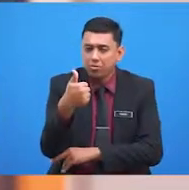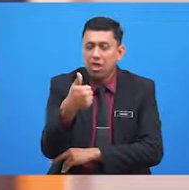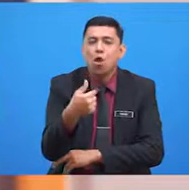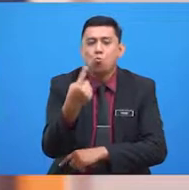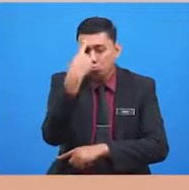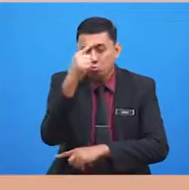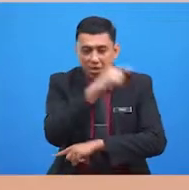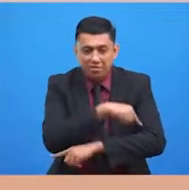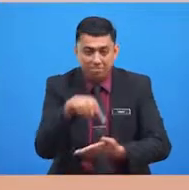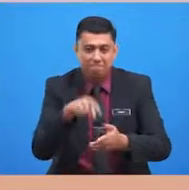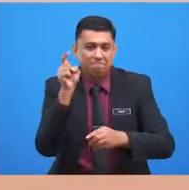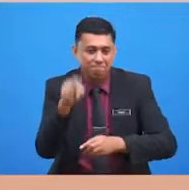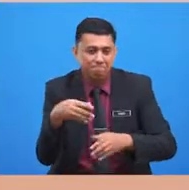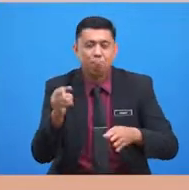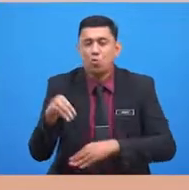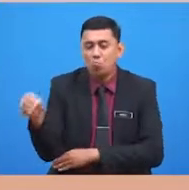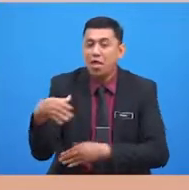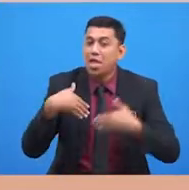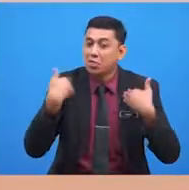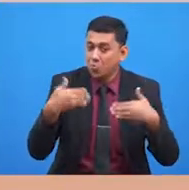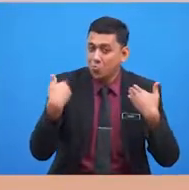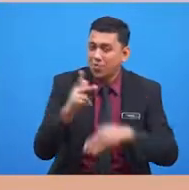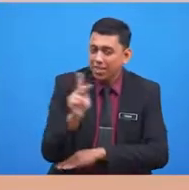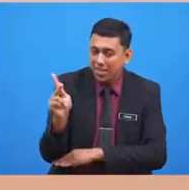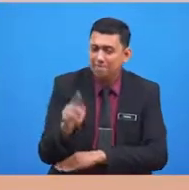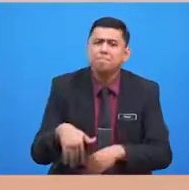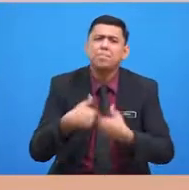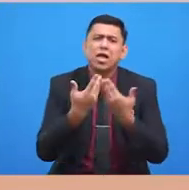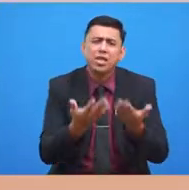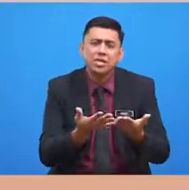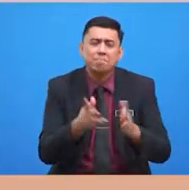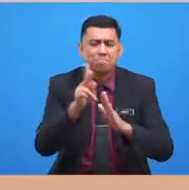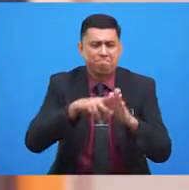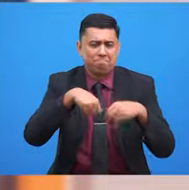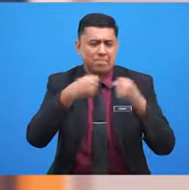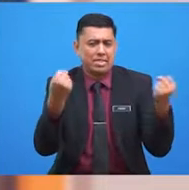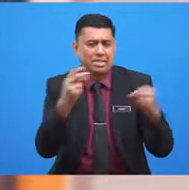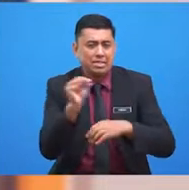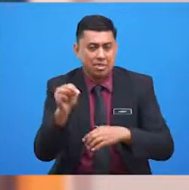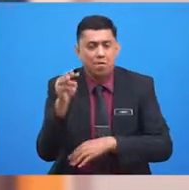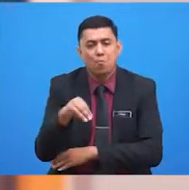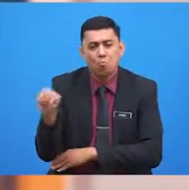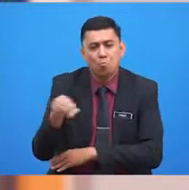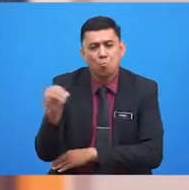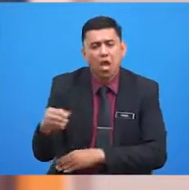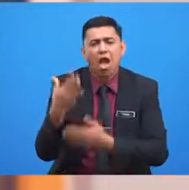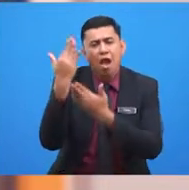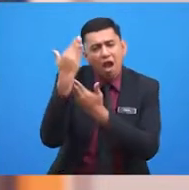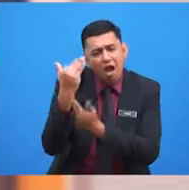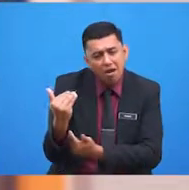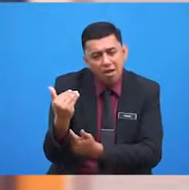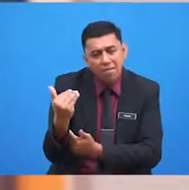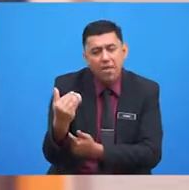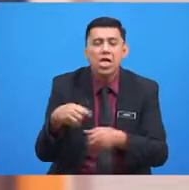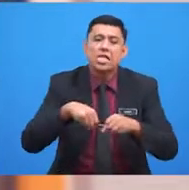seronokkan? Bagaimanakah dengan kesihatan murid-murid? Cikgu berharap murid-murid